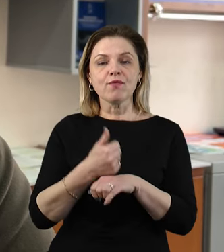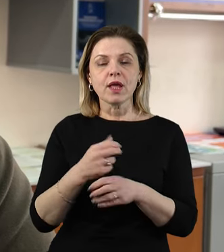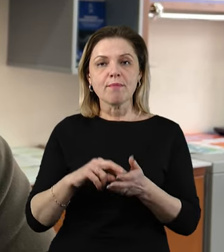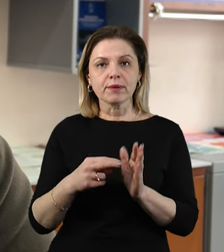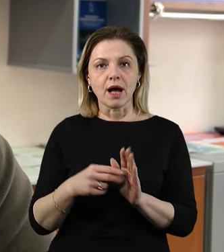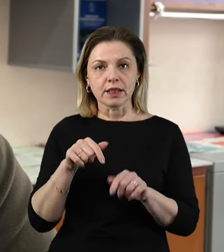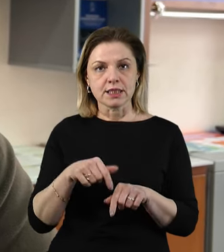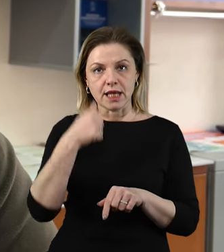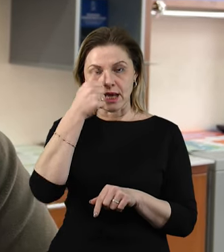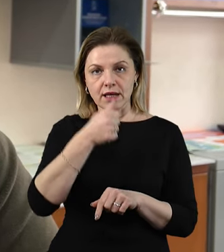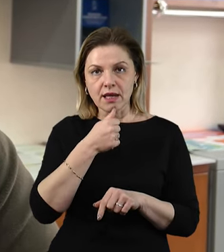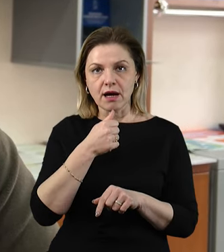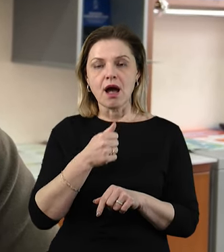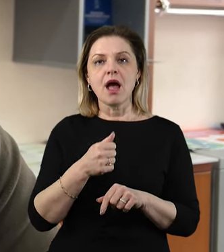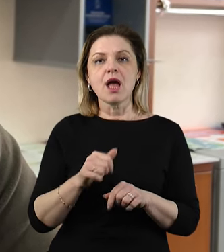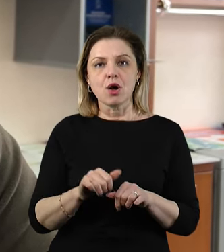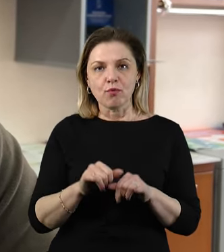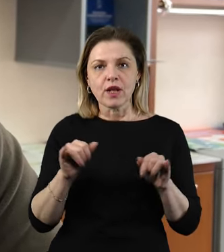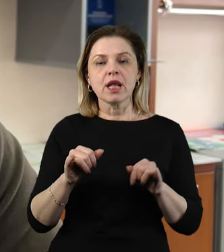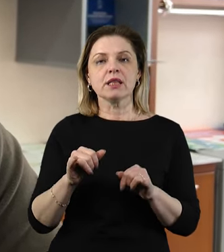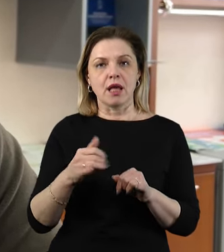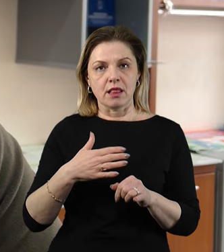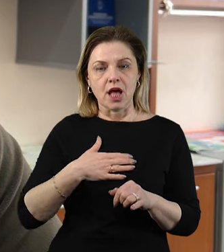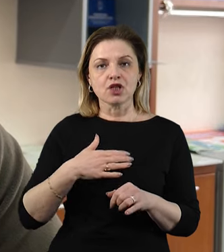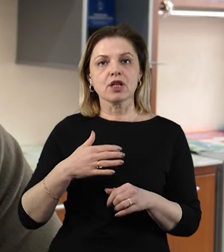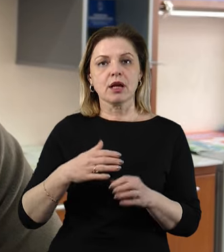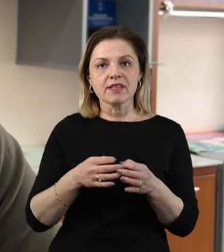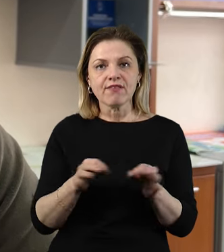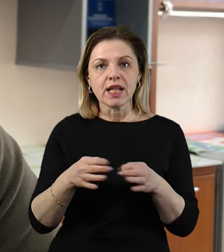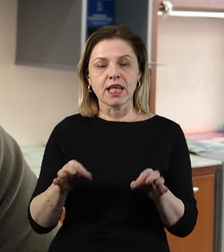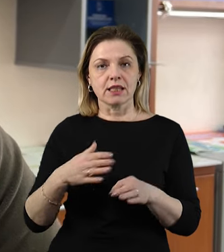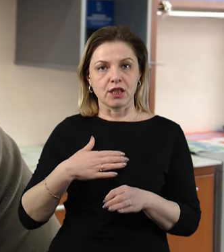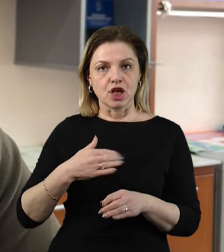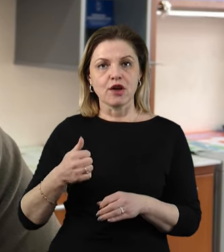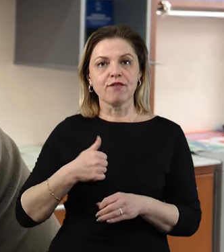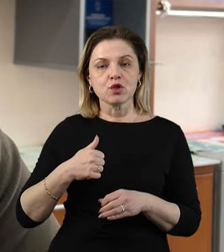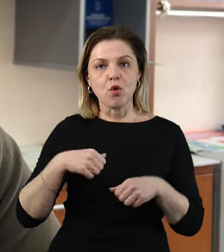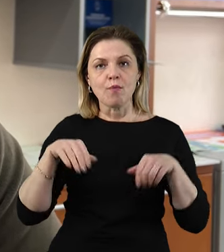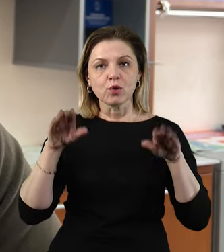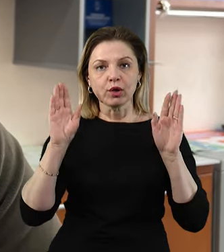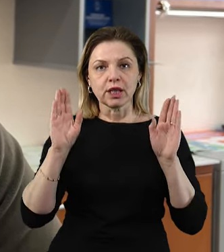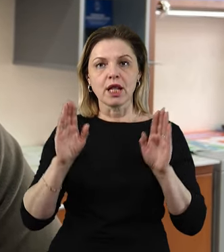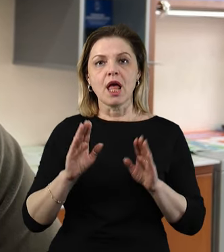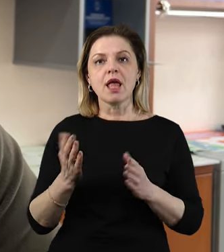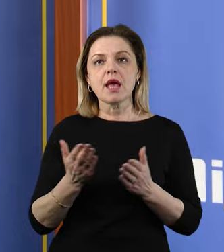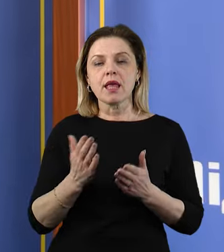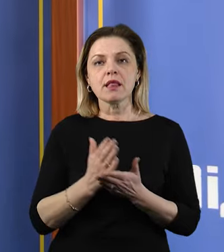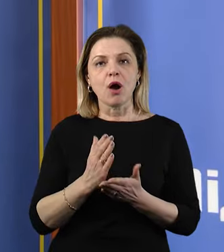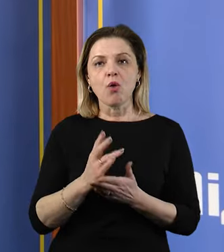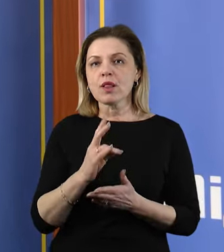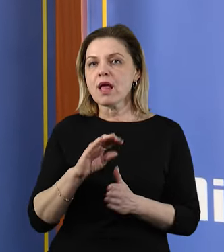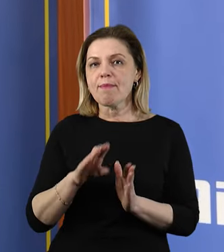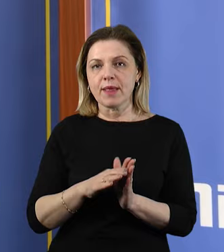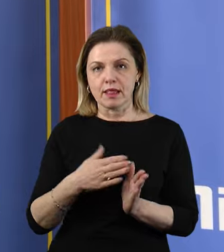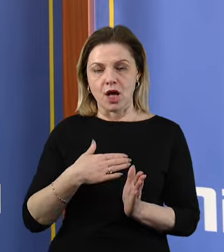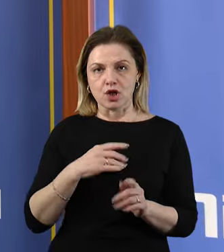звільнити якоможна більше наших військовополонених та цивільних зарочників, який наразі знаходиться не під нашим контролем.